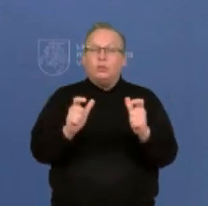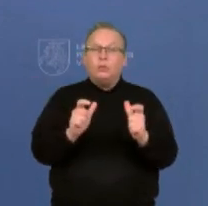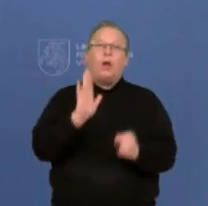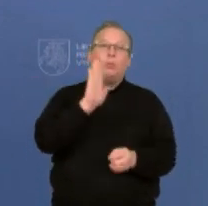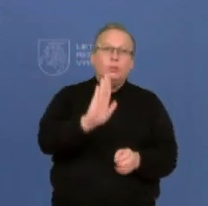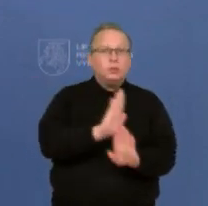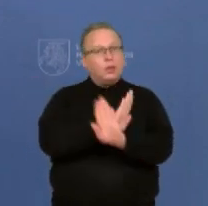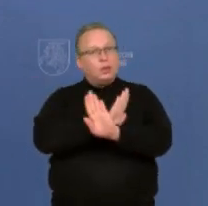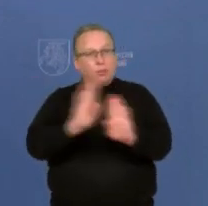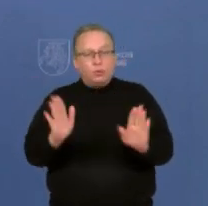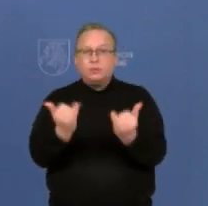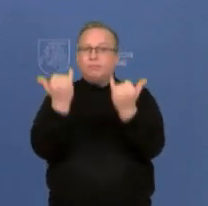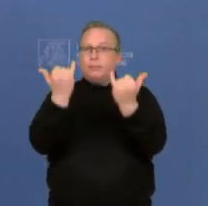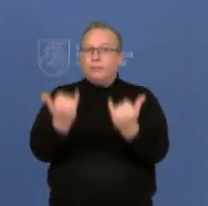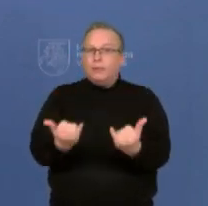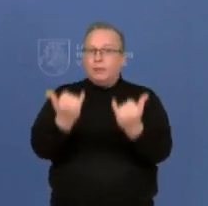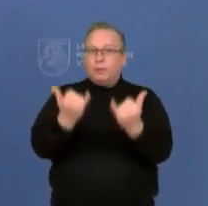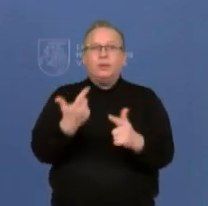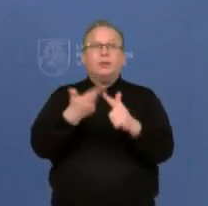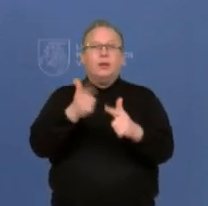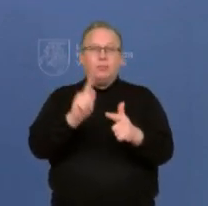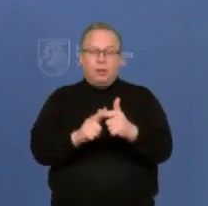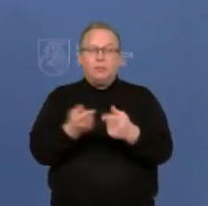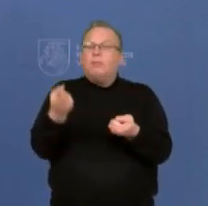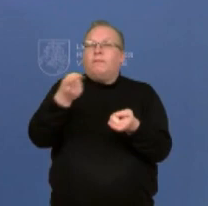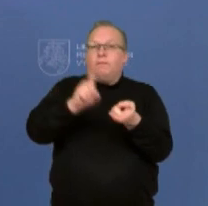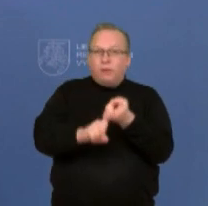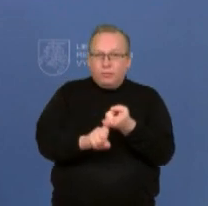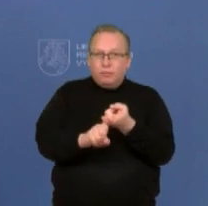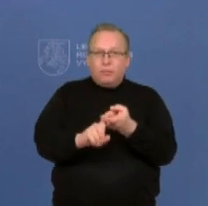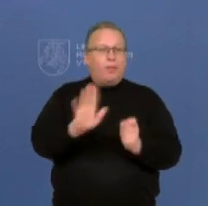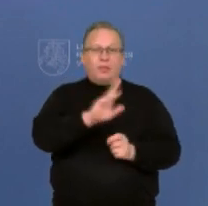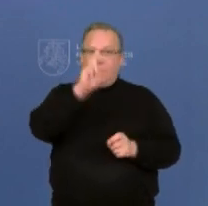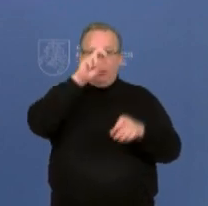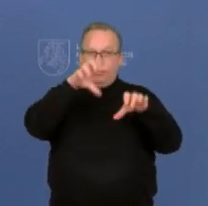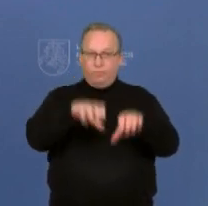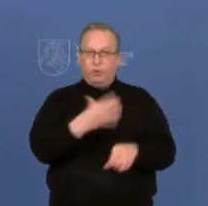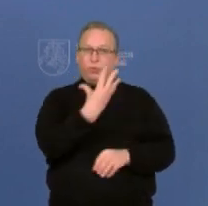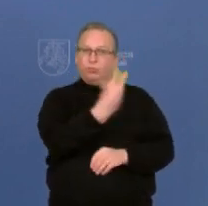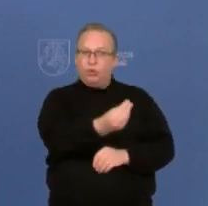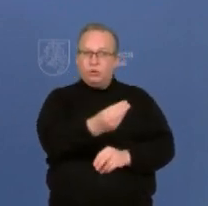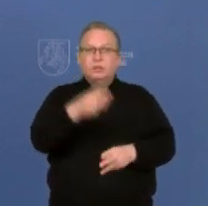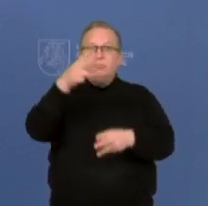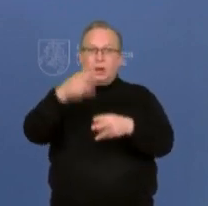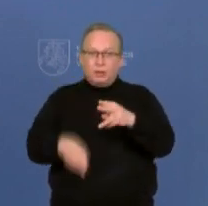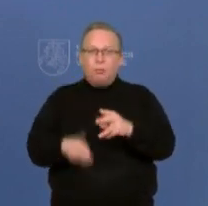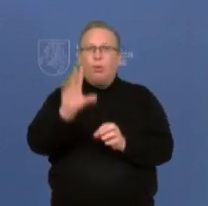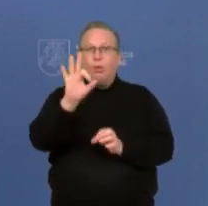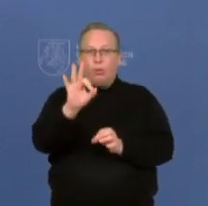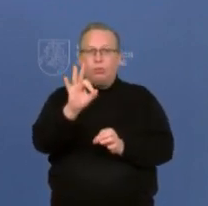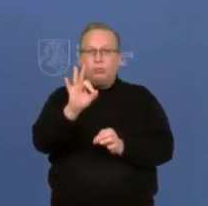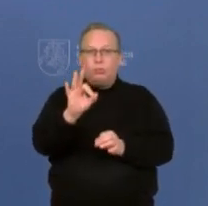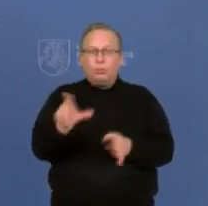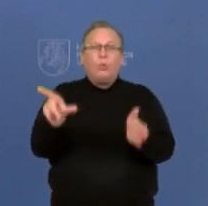nebuvimas šiuo metu labiausiai priklauso ne nuo vyriausybės sprendimų, bet būtent nuo